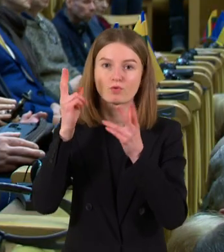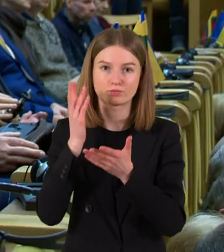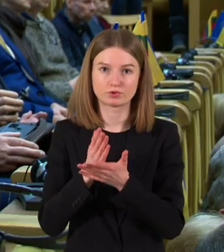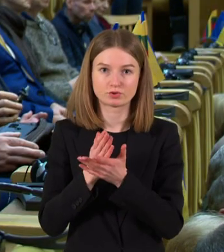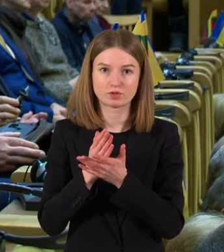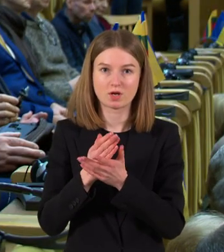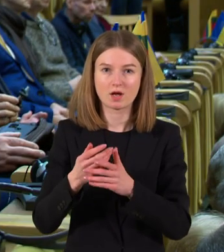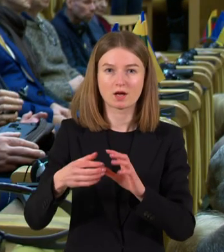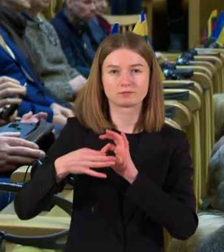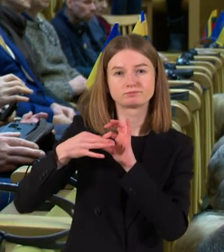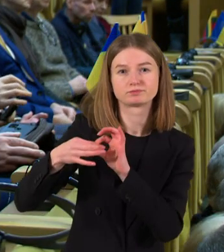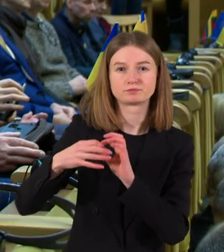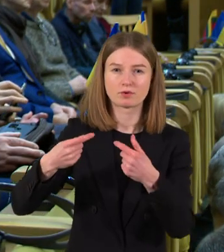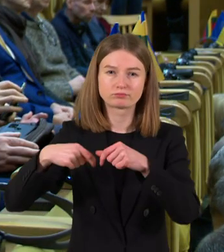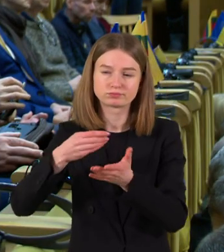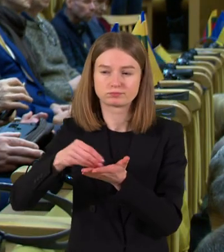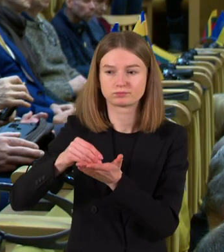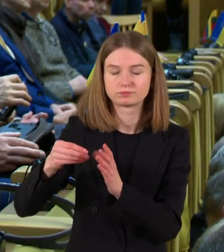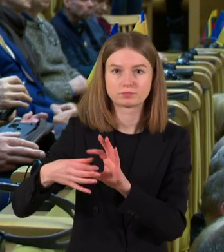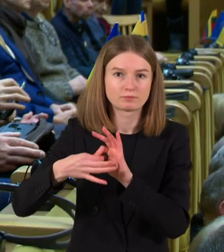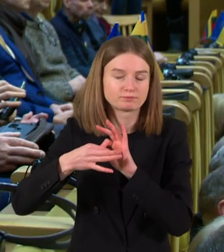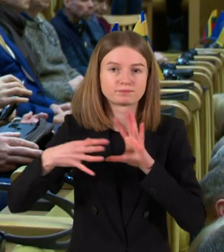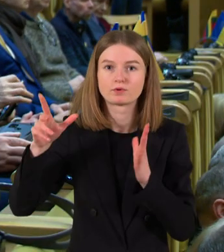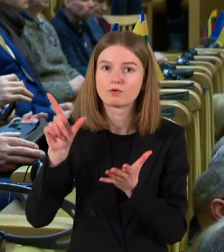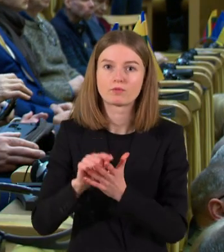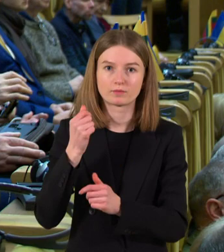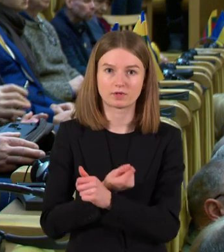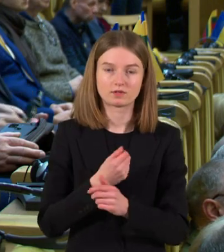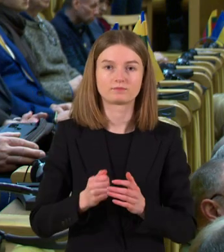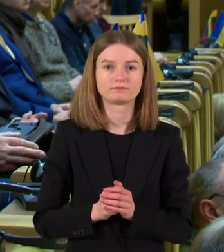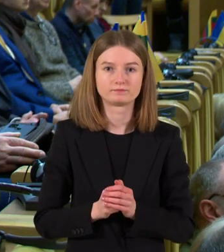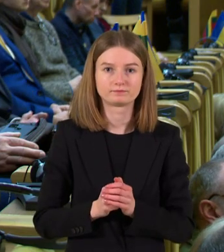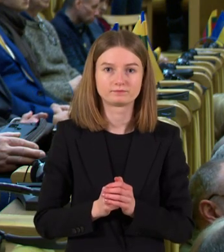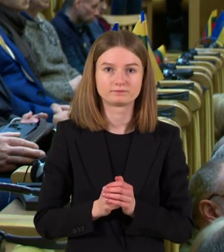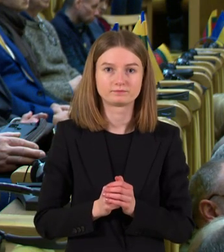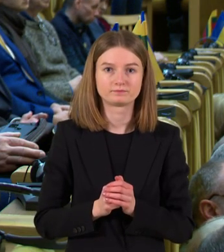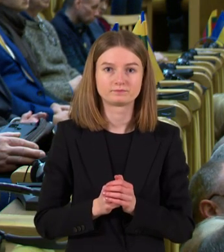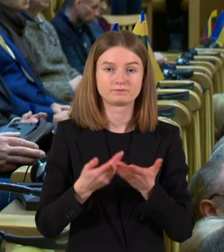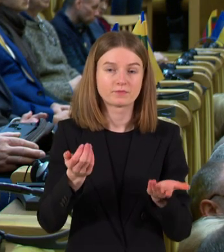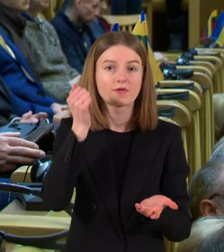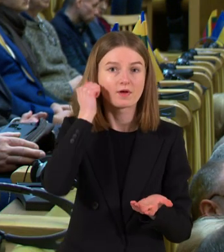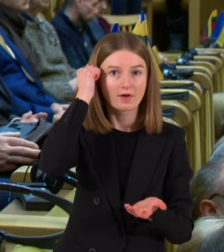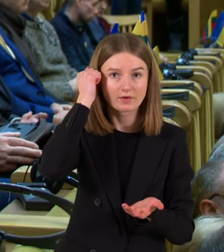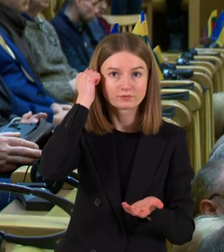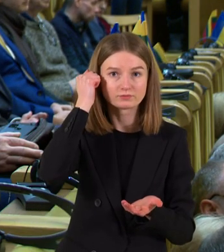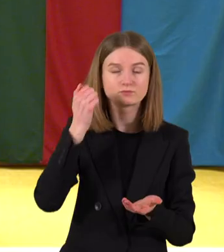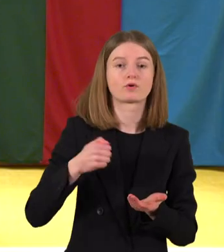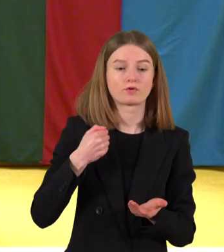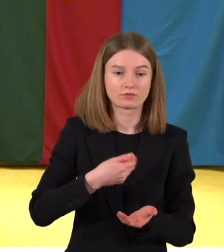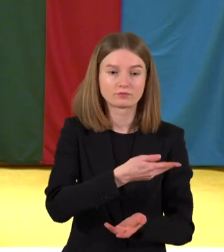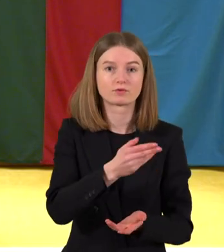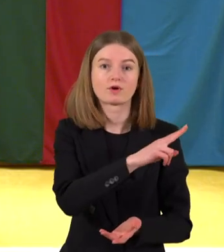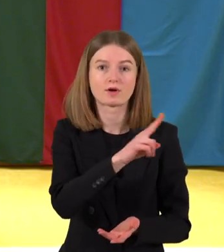Prekiauti su režimais negalima, kaip ir būti nuo jų priklausomiems. Aš dėkuoju kariams, kovojantiems